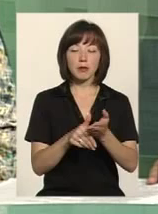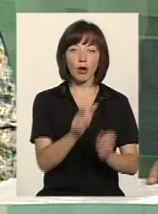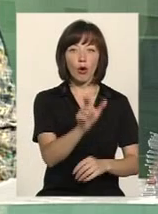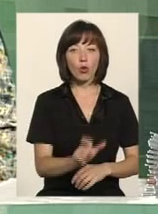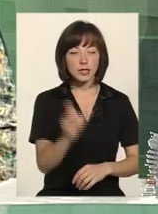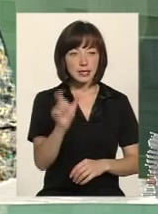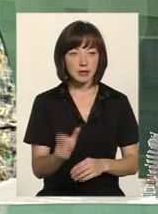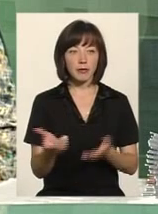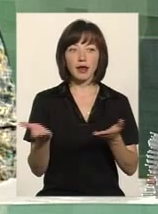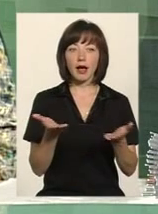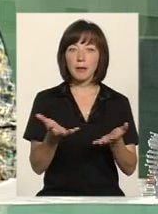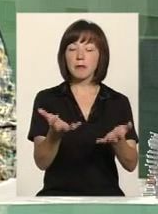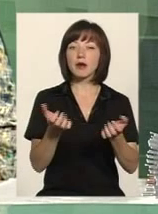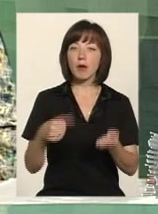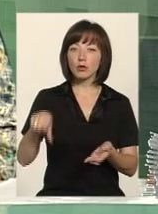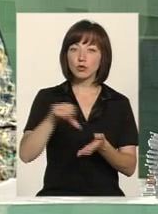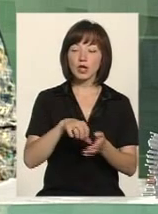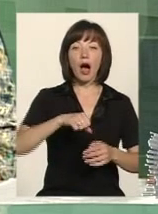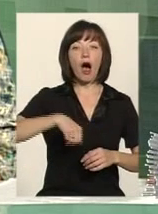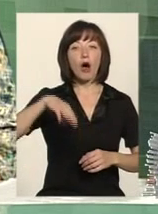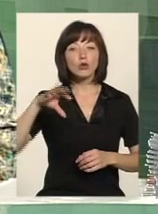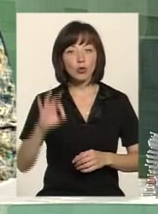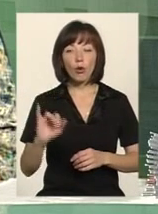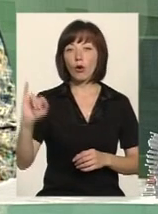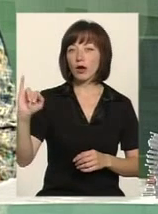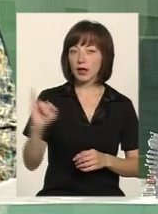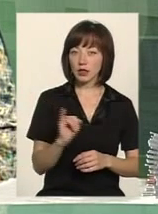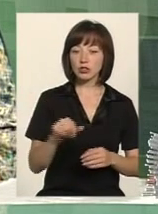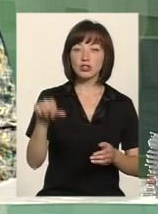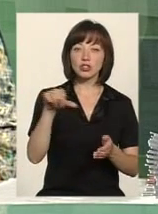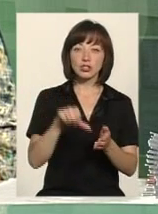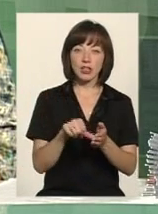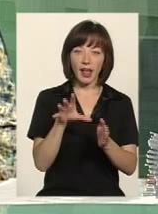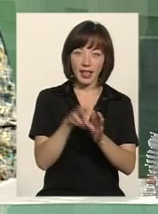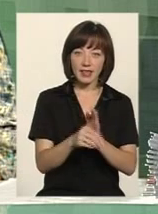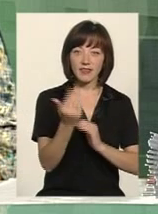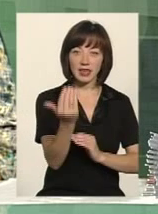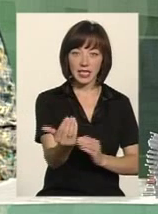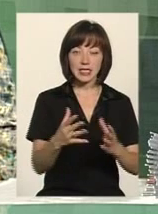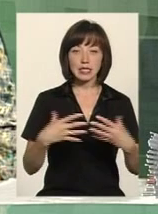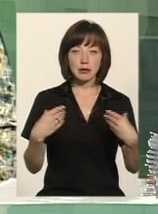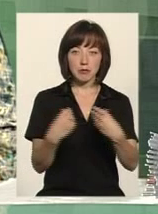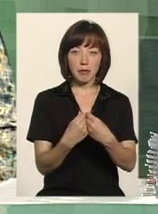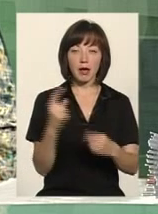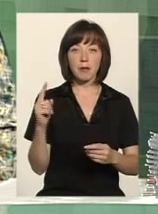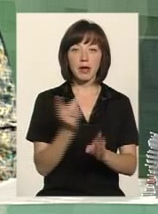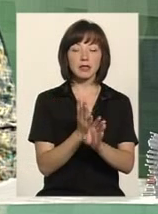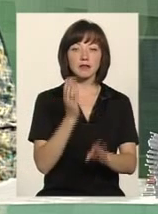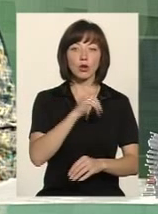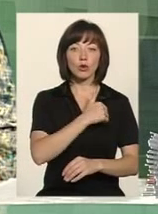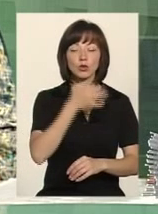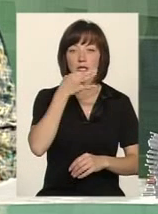участь в антитерористичній операції та членів їхніх сімей. Перед все, хочу сказати, що